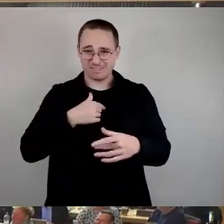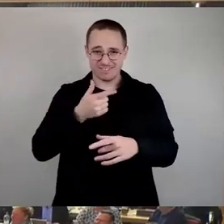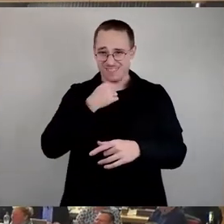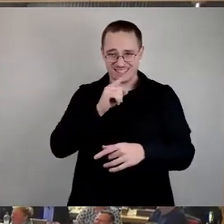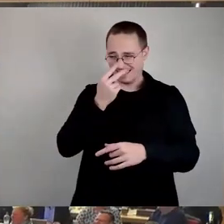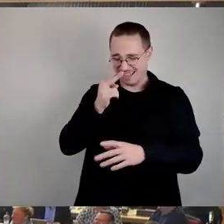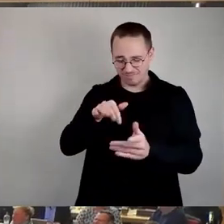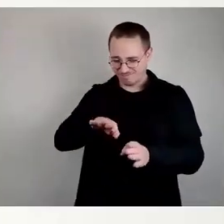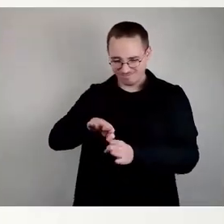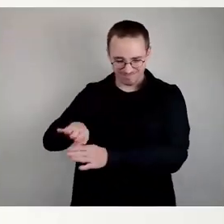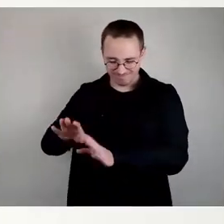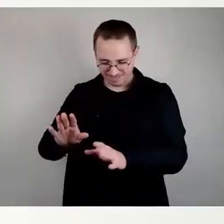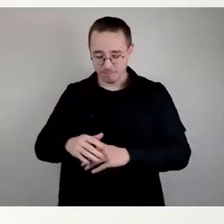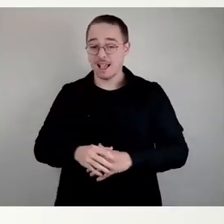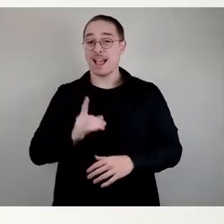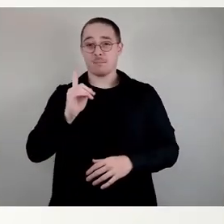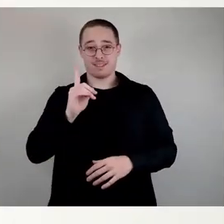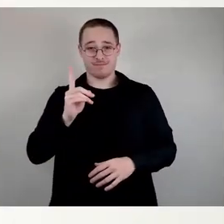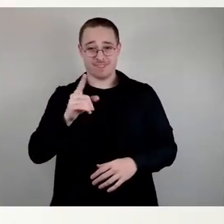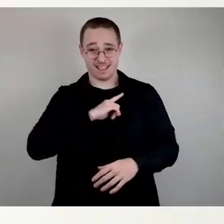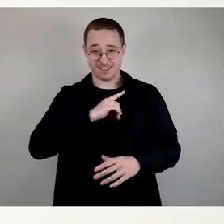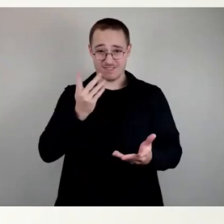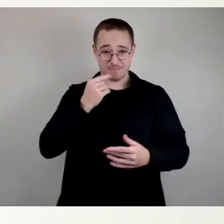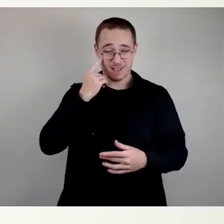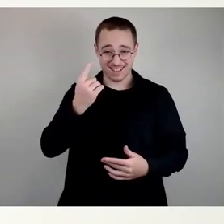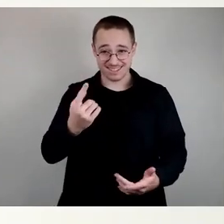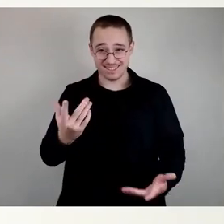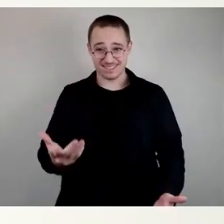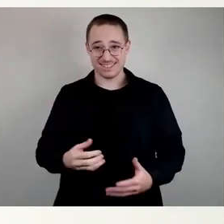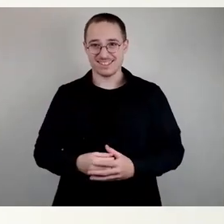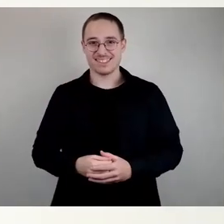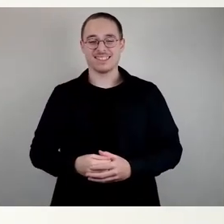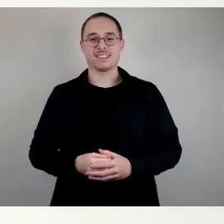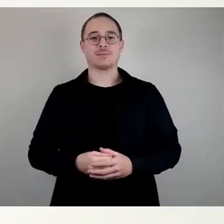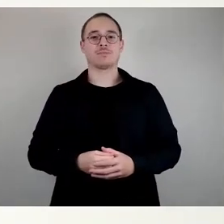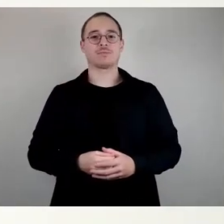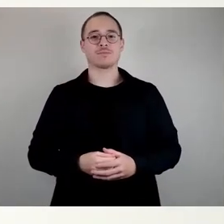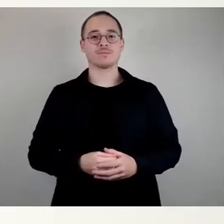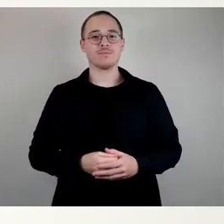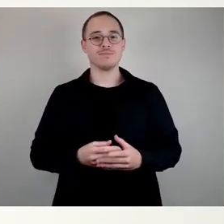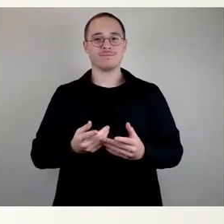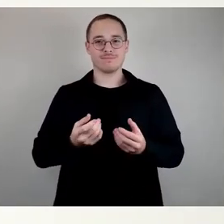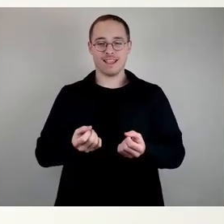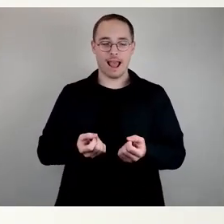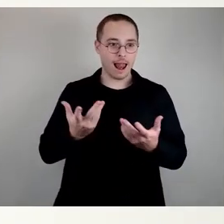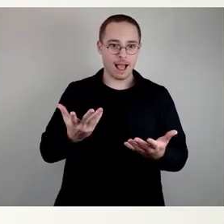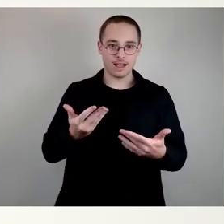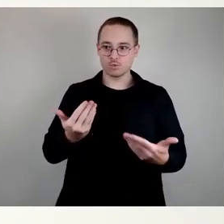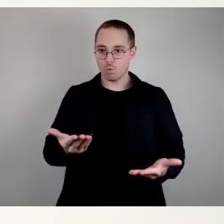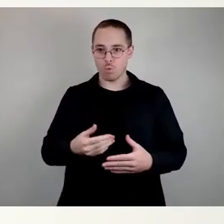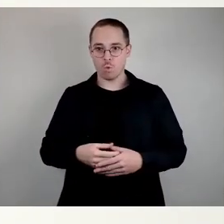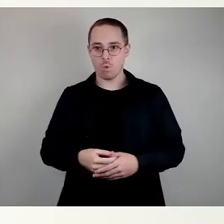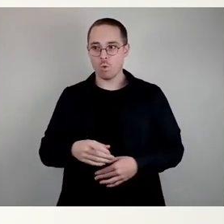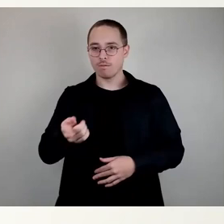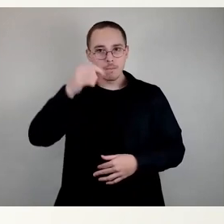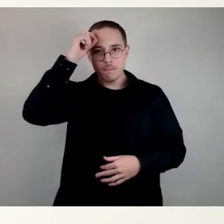Was Sie gerade auch gesagt haben, was jetzt nicht ist, natürlich hat das nichts mit Bildung